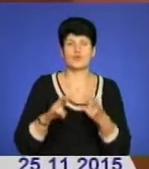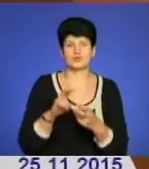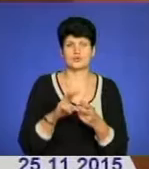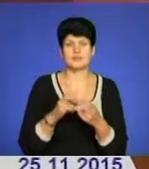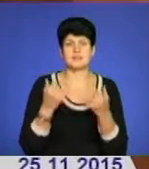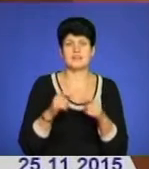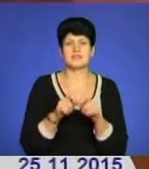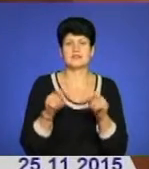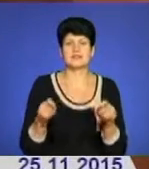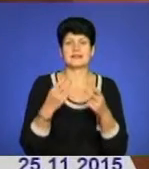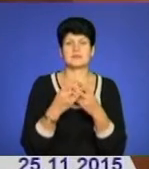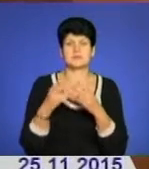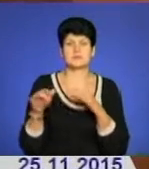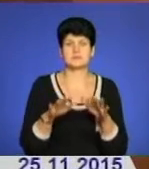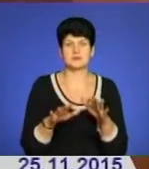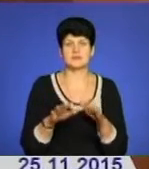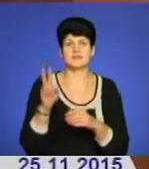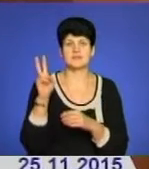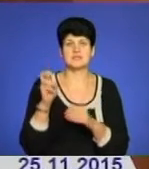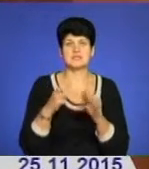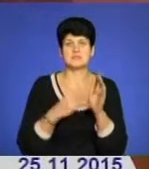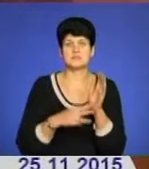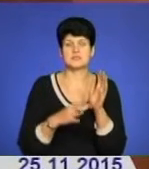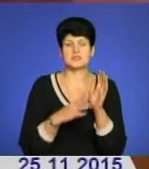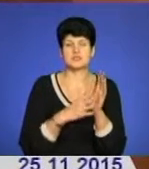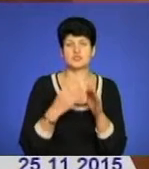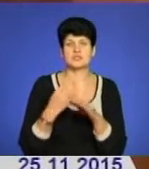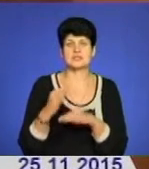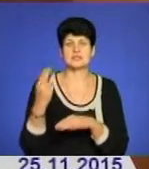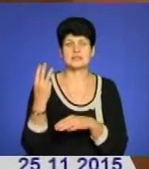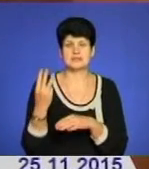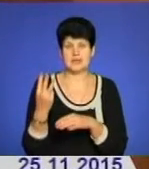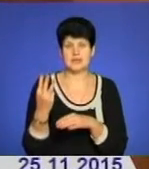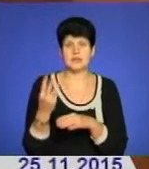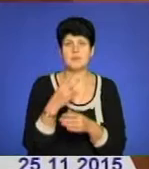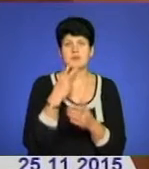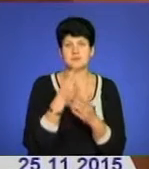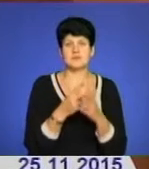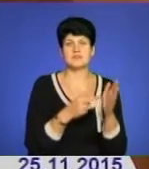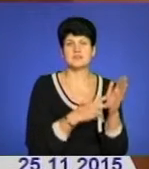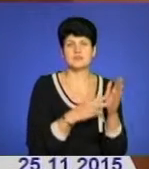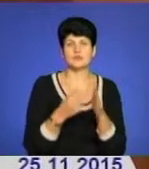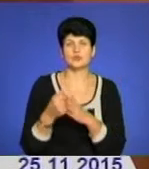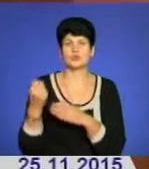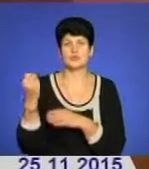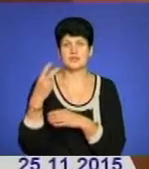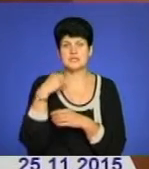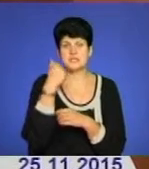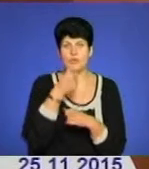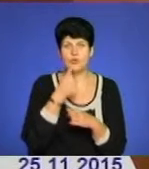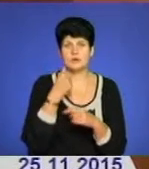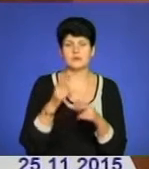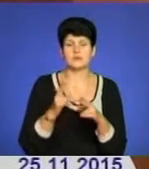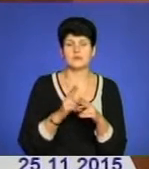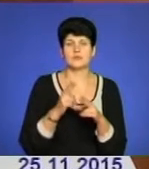даний час відкрите кримінальне провадження санкцій 289 частиною 3, санкція, яка передбачає від 7 до 12 років позбавлення